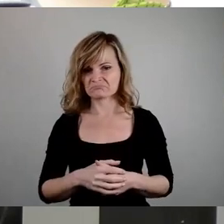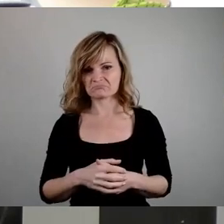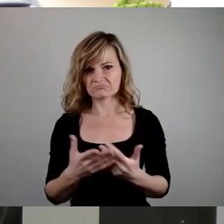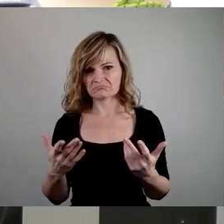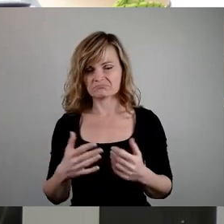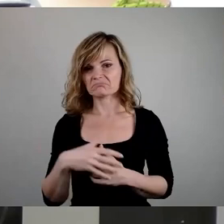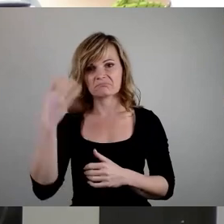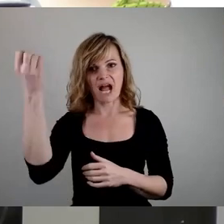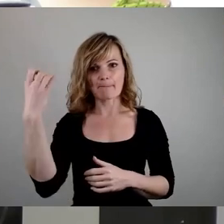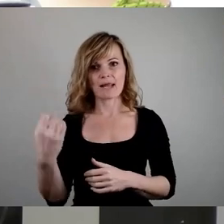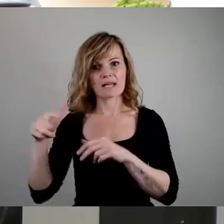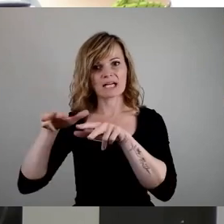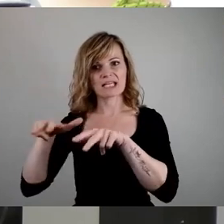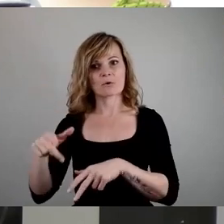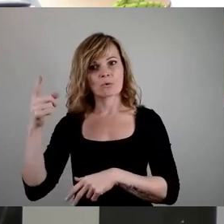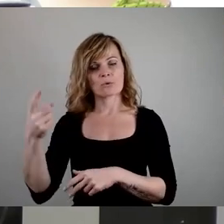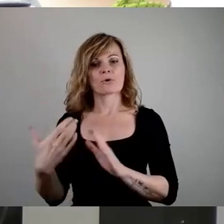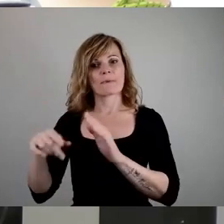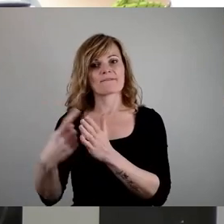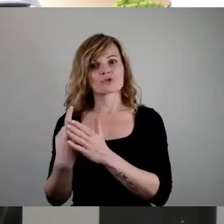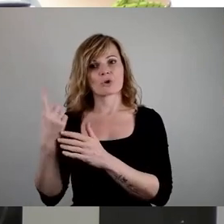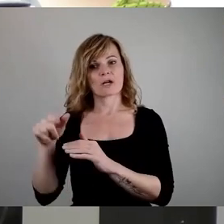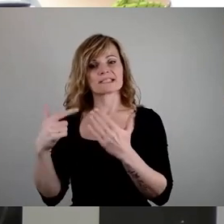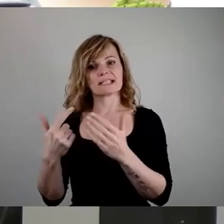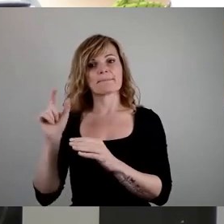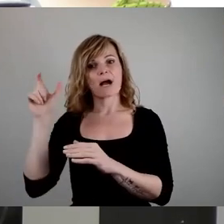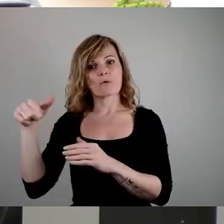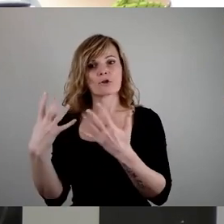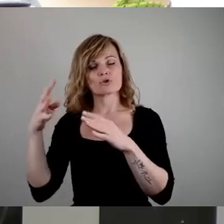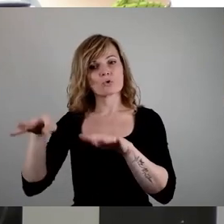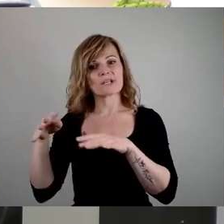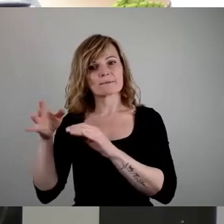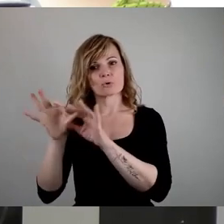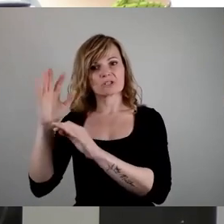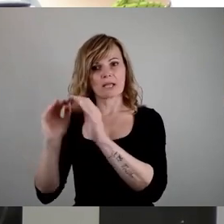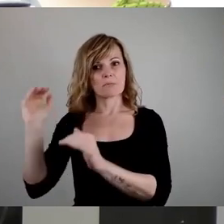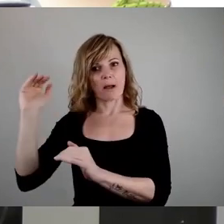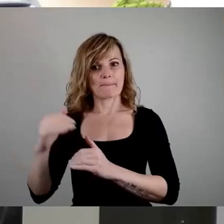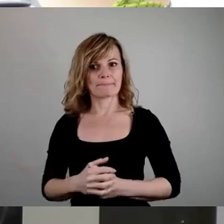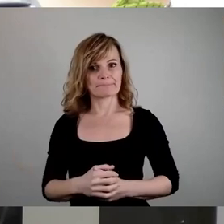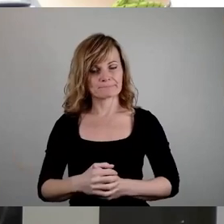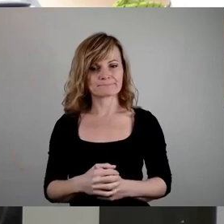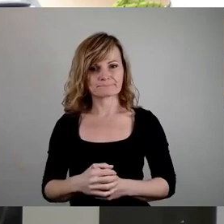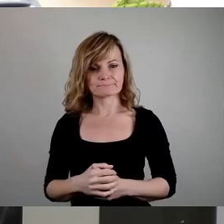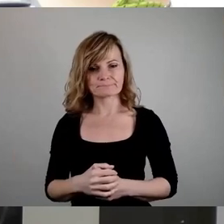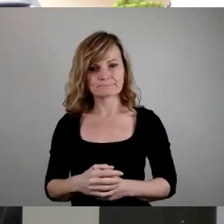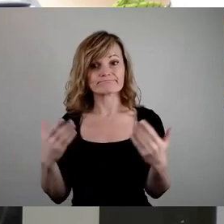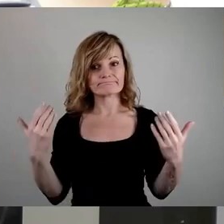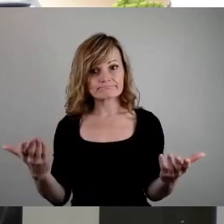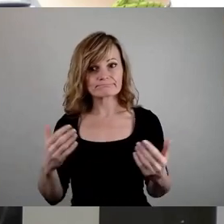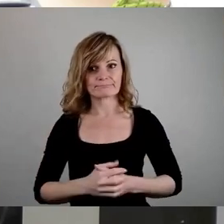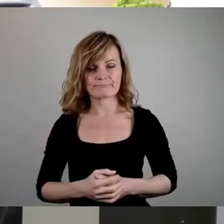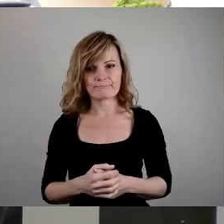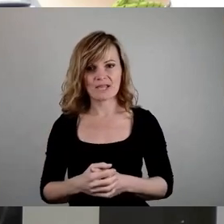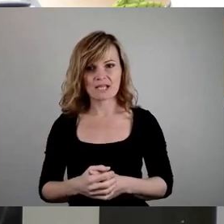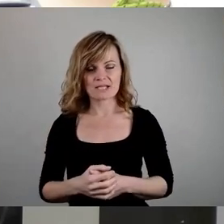die Mehrwertsteuer von 7 auf 19 Prozent erhoben hat. So, also, wir haben Ihren